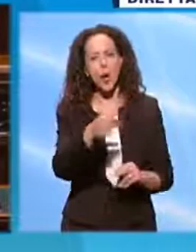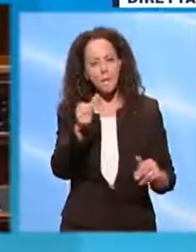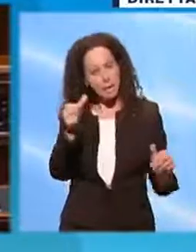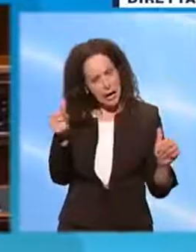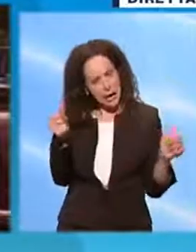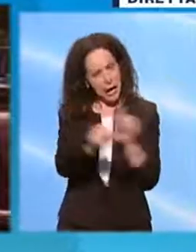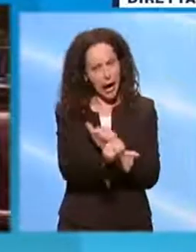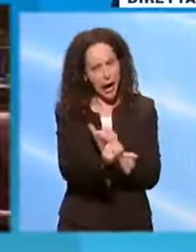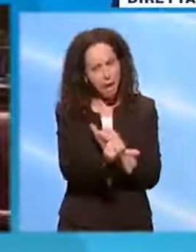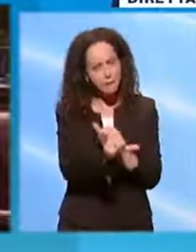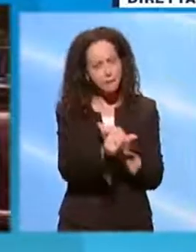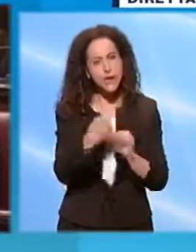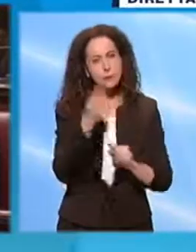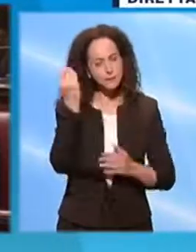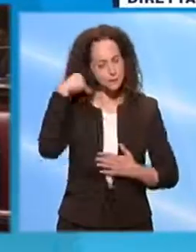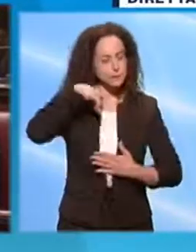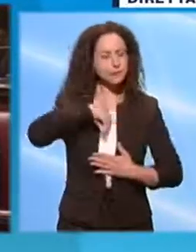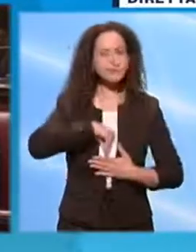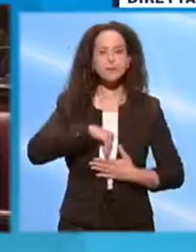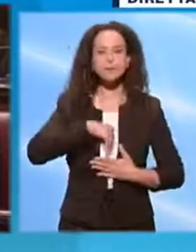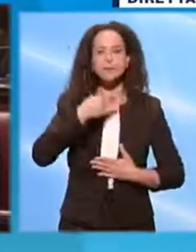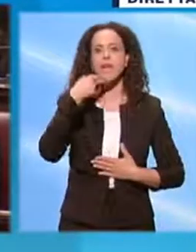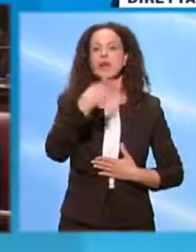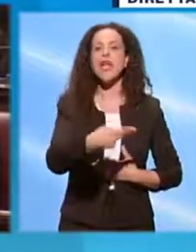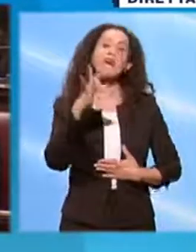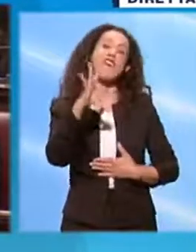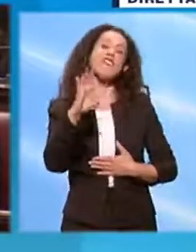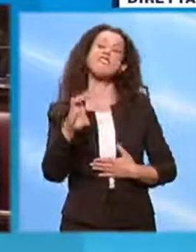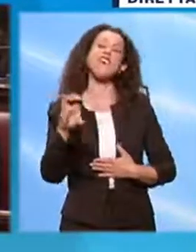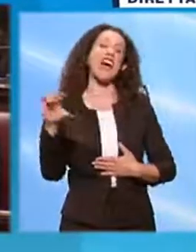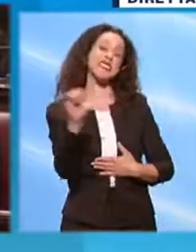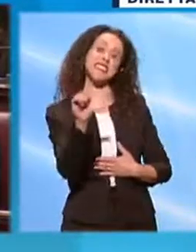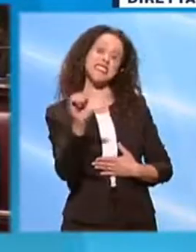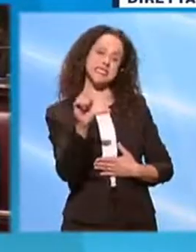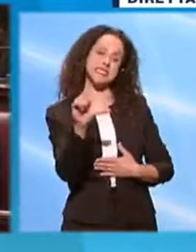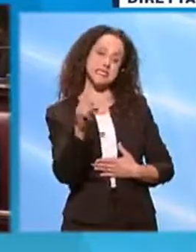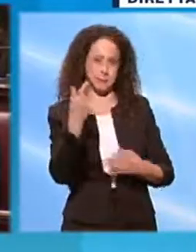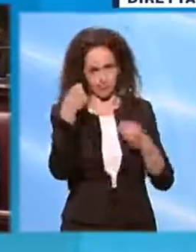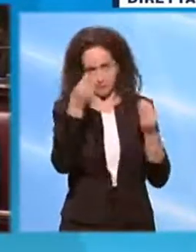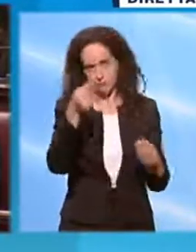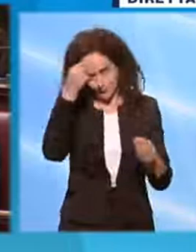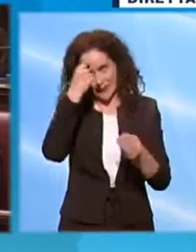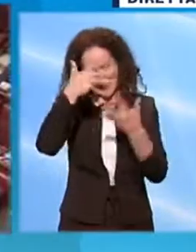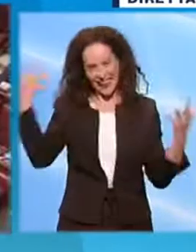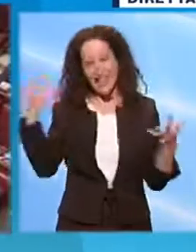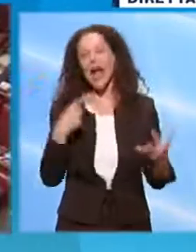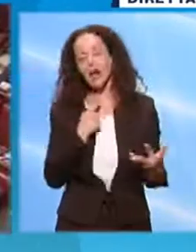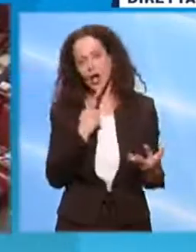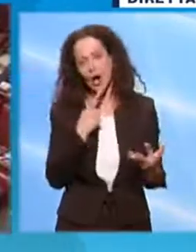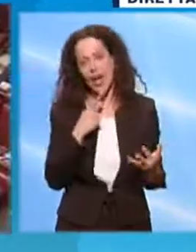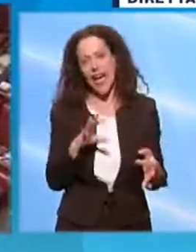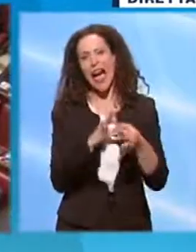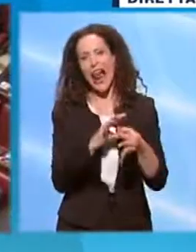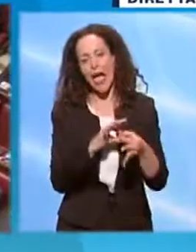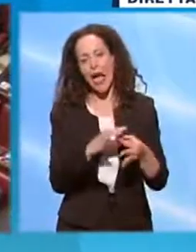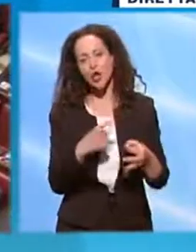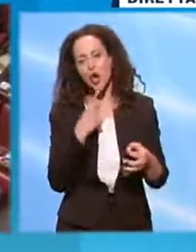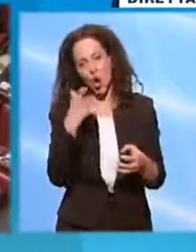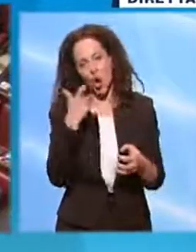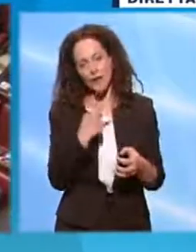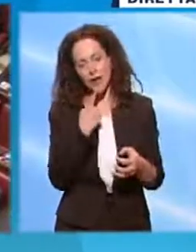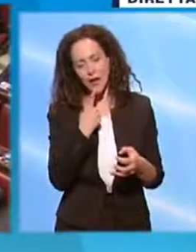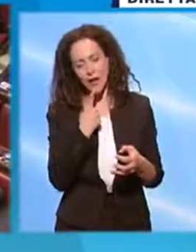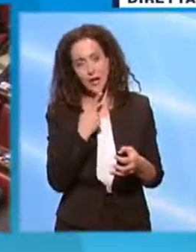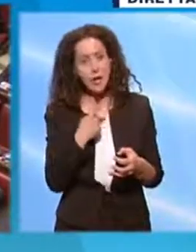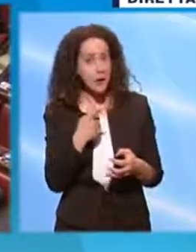digerire ai 5 Stelle. Lo chiameranno FES, per rendere ancora più chiara l'idea che hanno del loro alleato di governo. Però gli